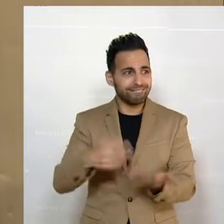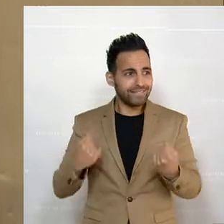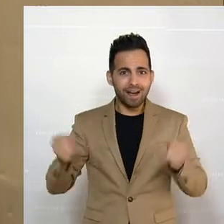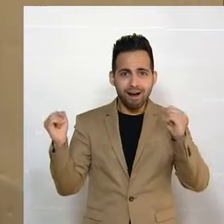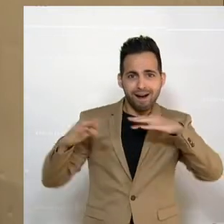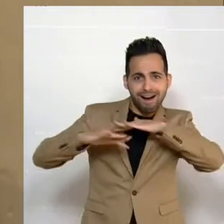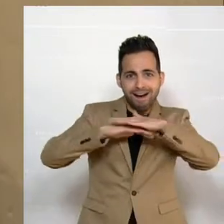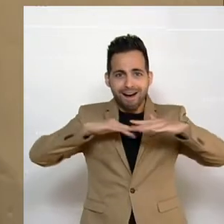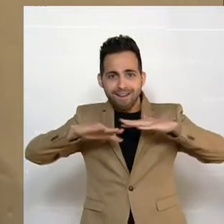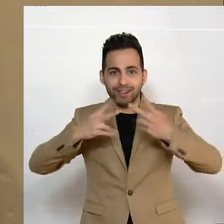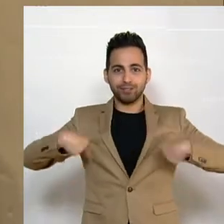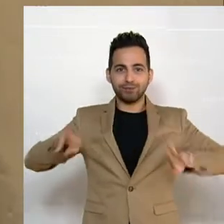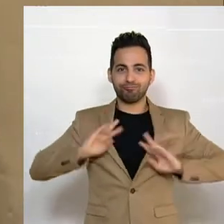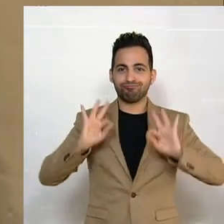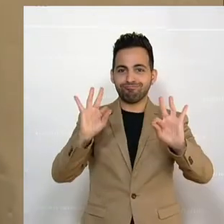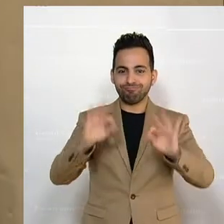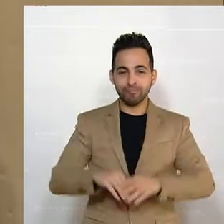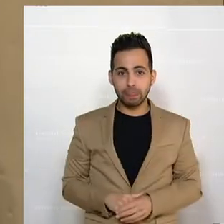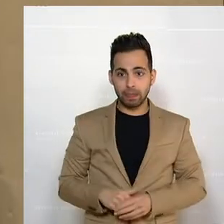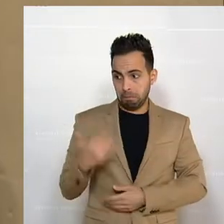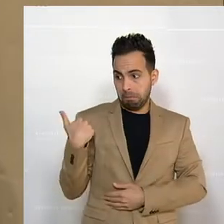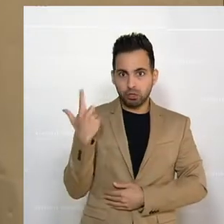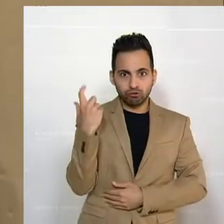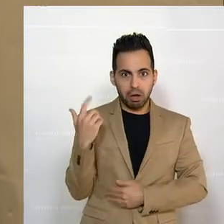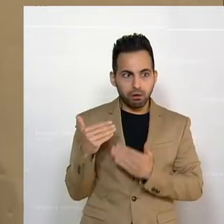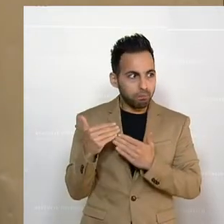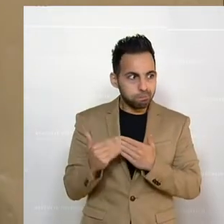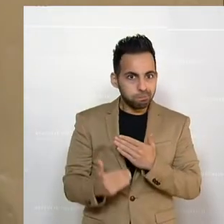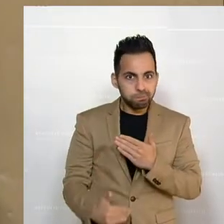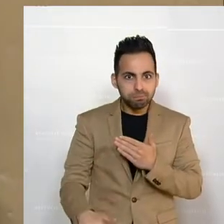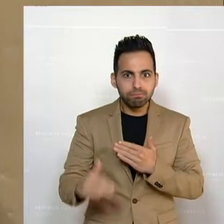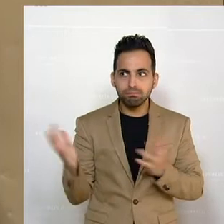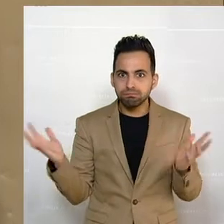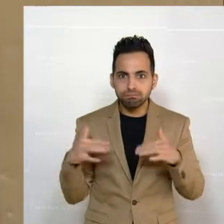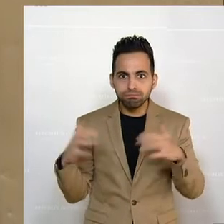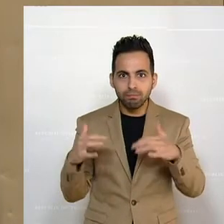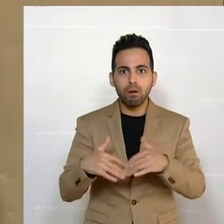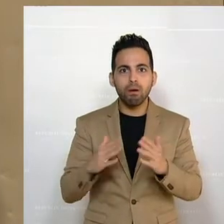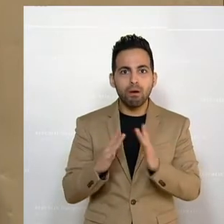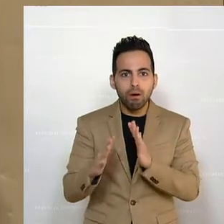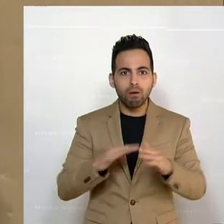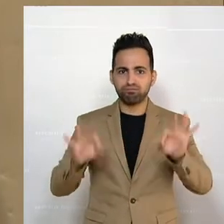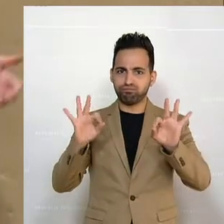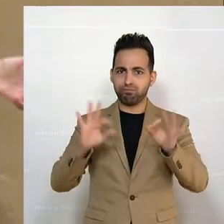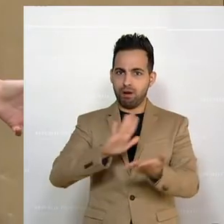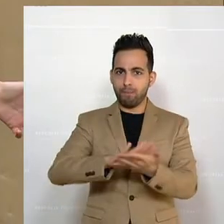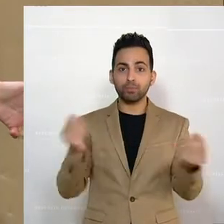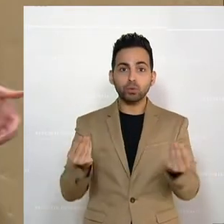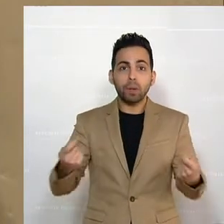los ist. Und ich glaube, der Start hat ganz gut geklappt, auch weil die Betriebe eine